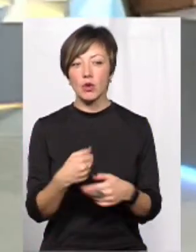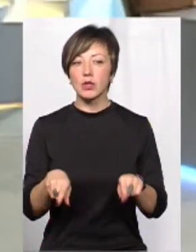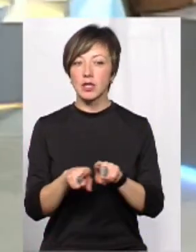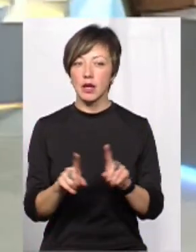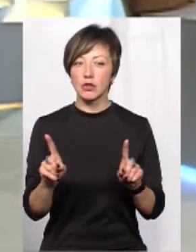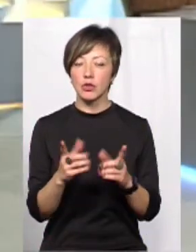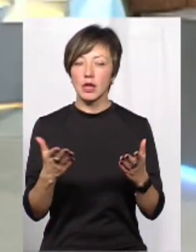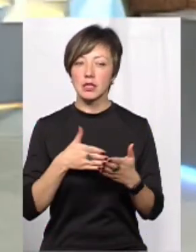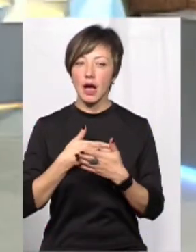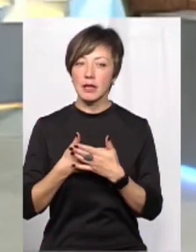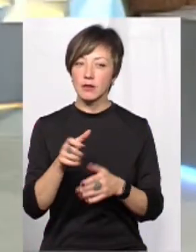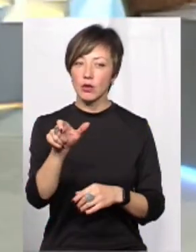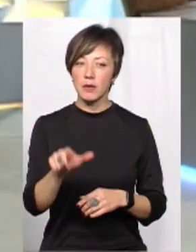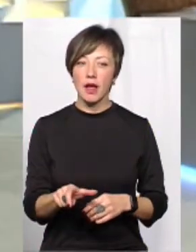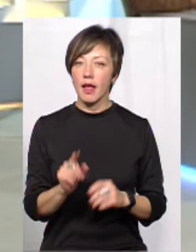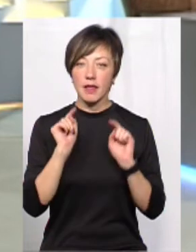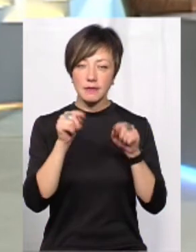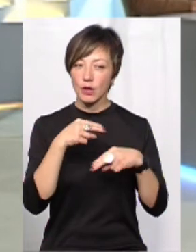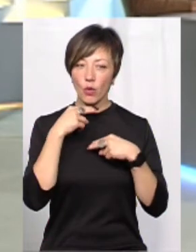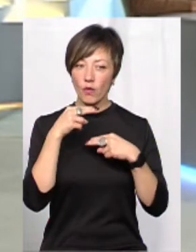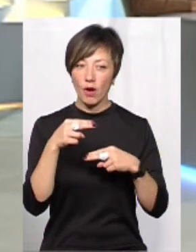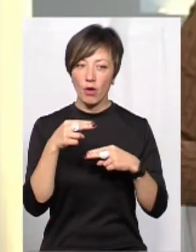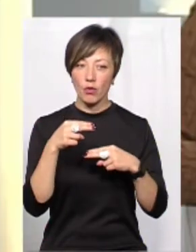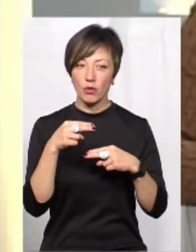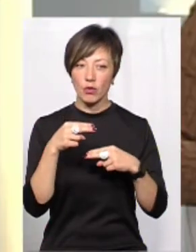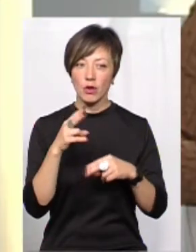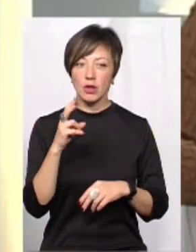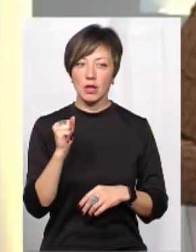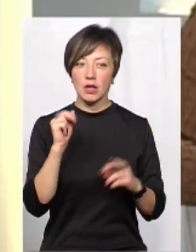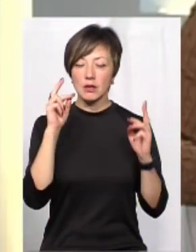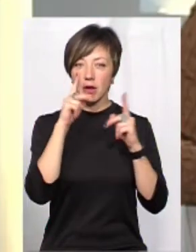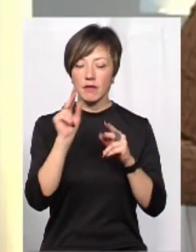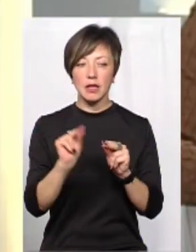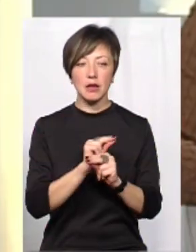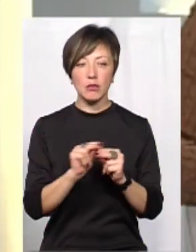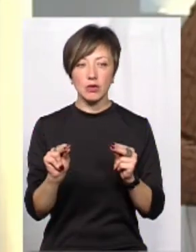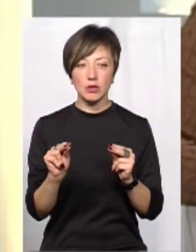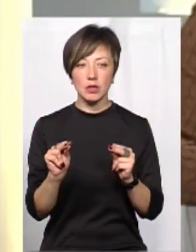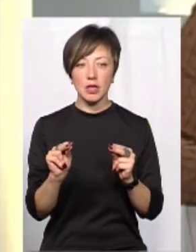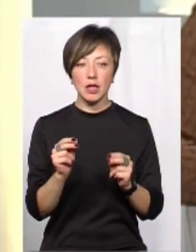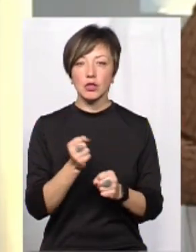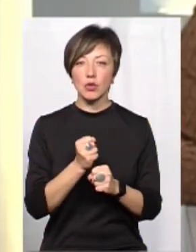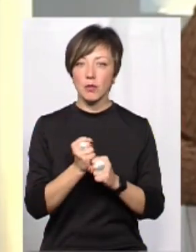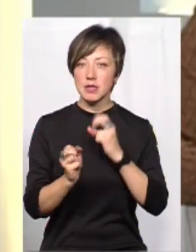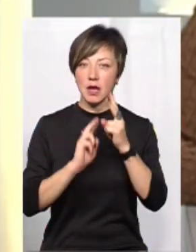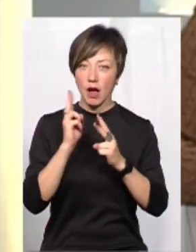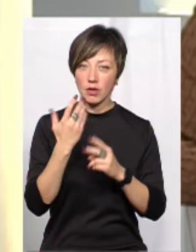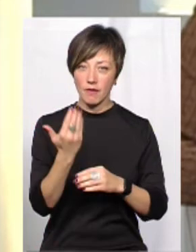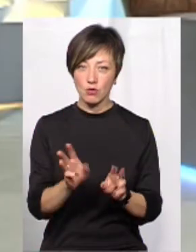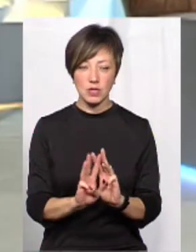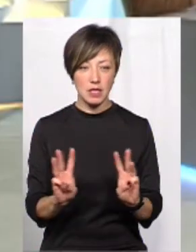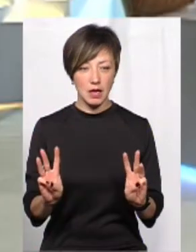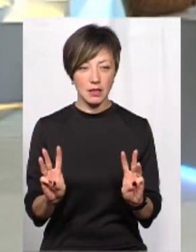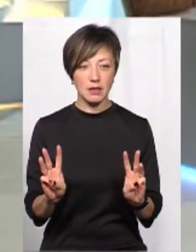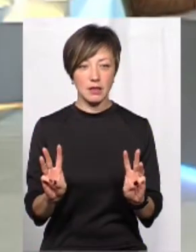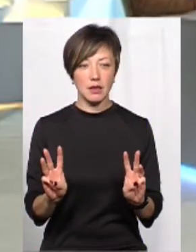якщо якийсь активний громадянин не зверне увагу на неправильний ремонт, не зробить скаргу на вашому сайті,